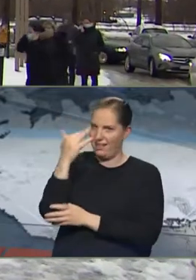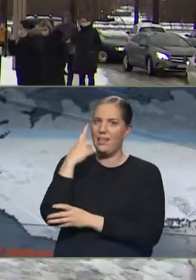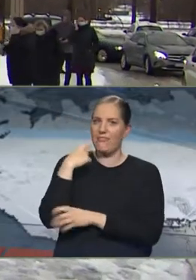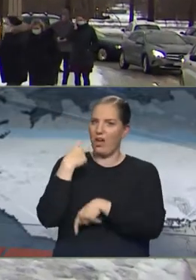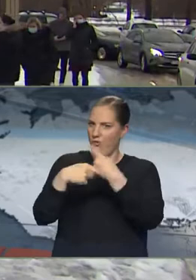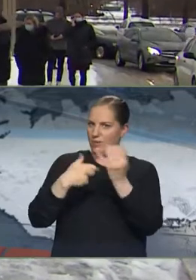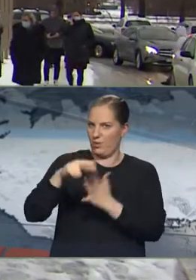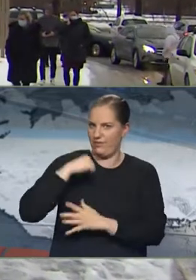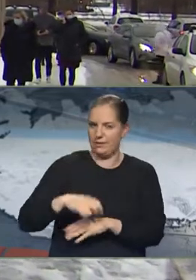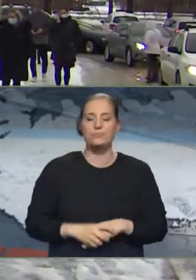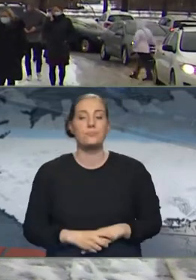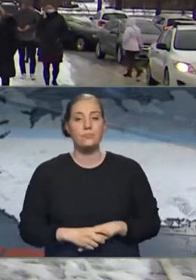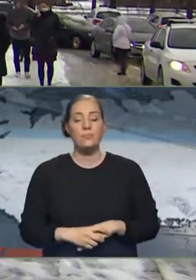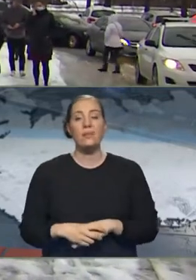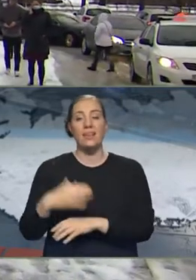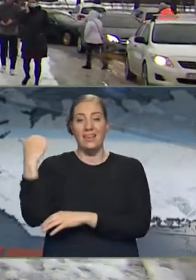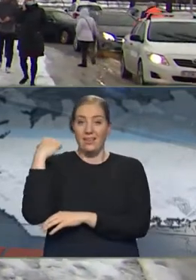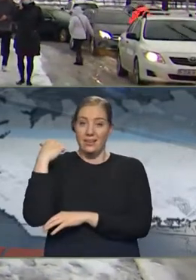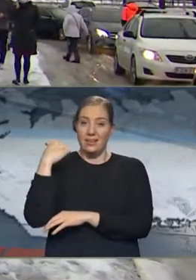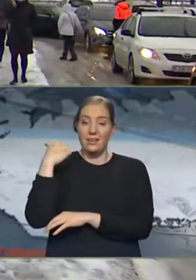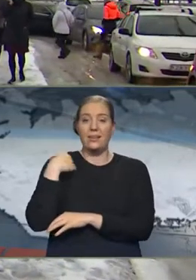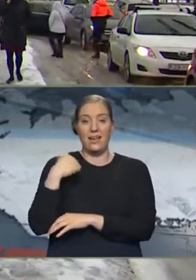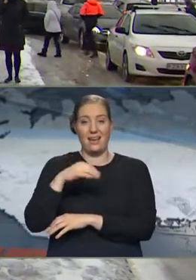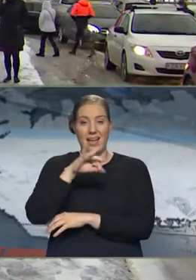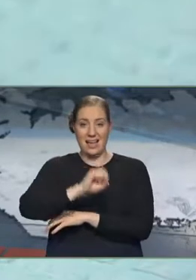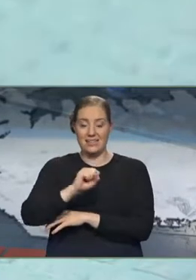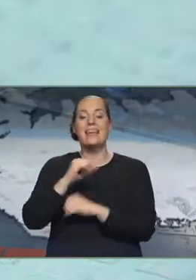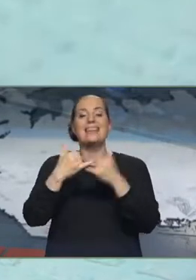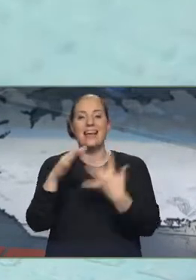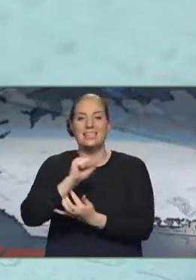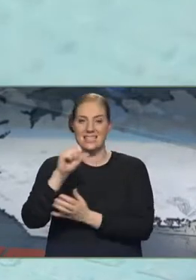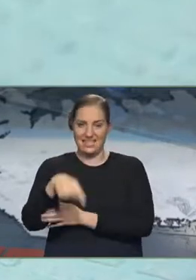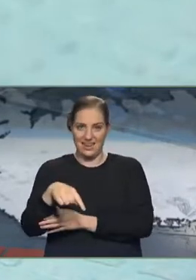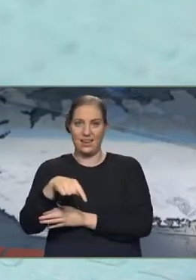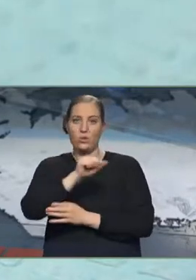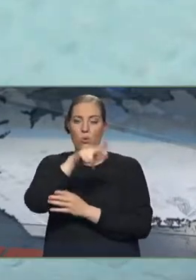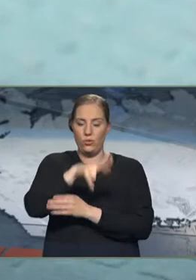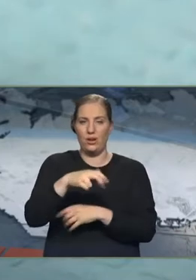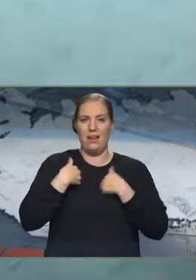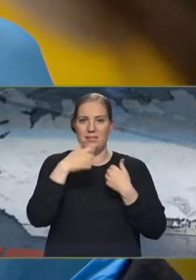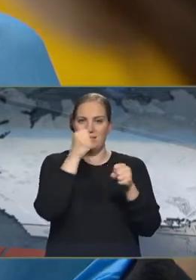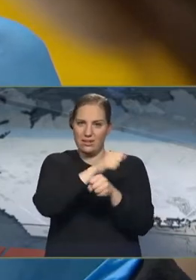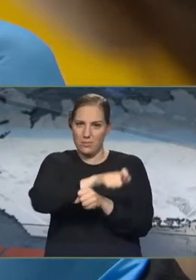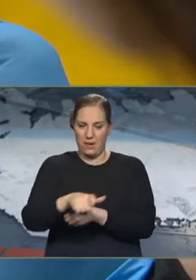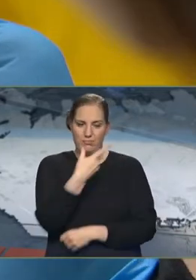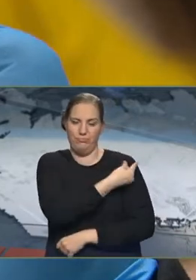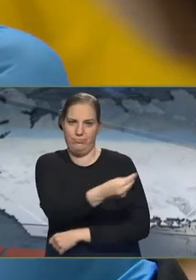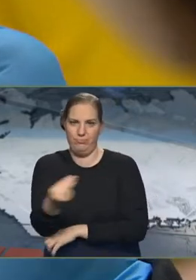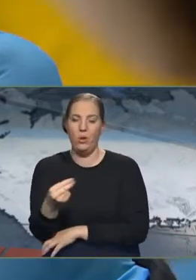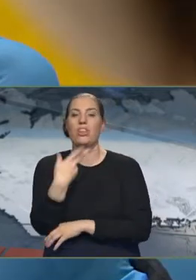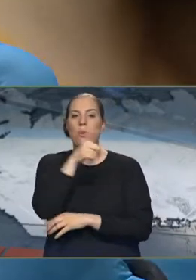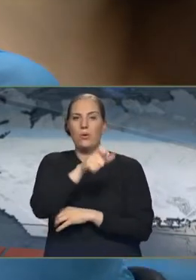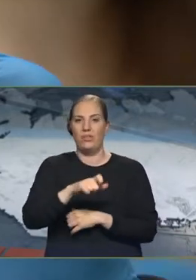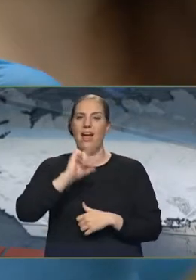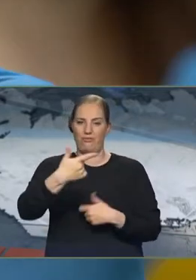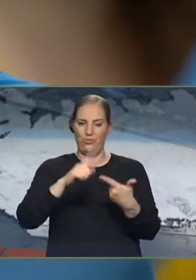1200 starfsmenn hjúgrunarheimila varu bólusettir með bóluöfni AstraZeneca í dag. Hópunum fær setni sprautin eftir þrjá mánuði. Á þriðutengum